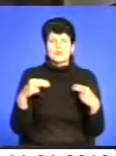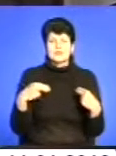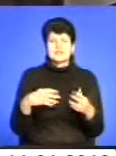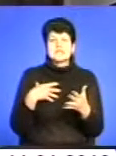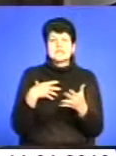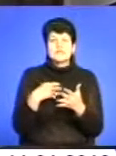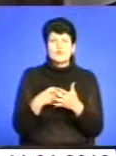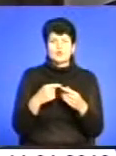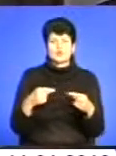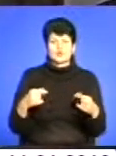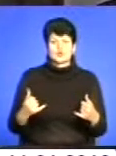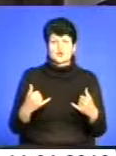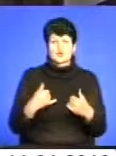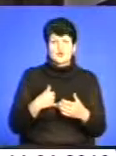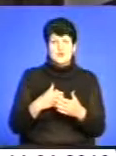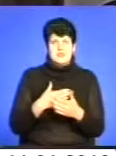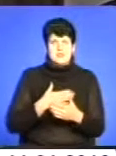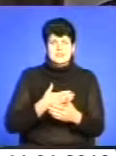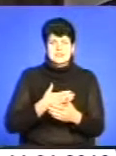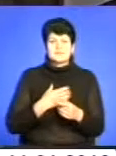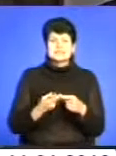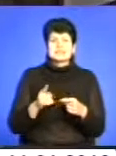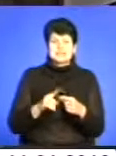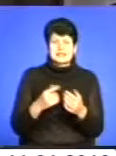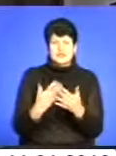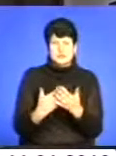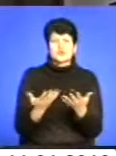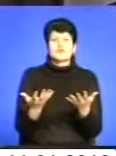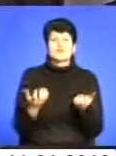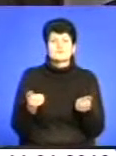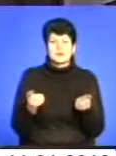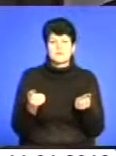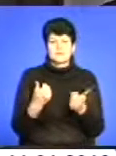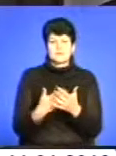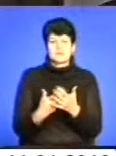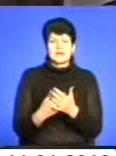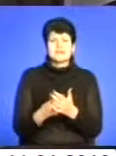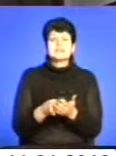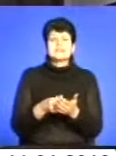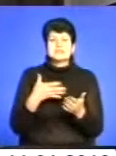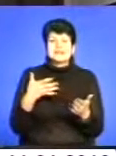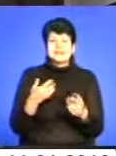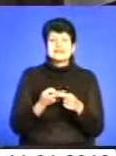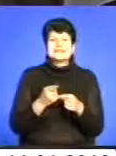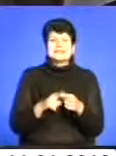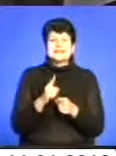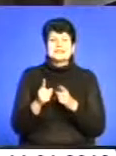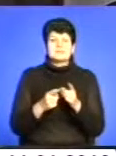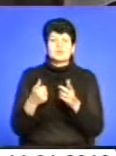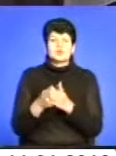продукцію до нас. Якщо ми візьмемо в сенсі ціни, це зміни до 10% не